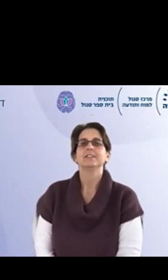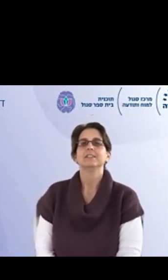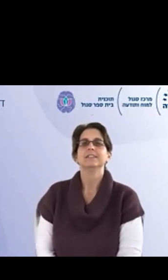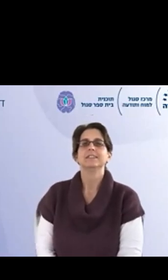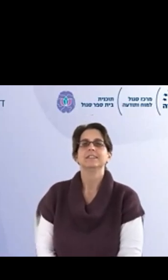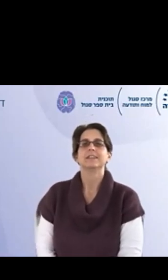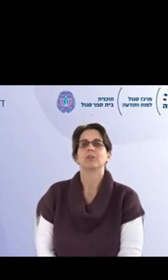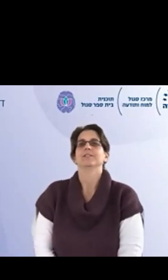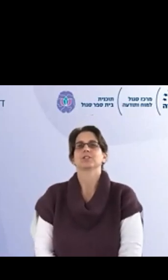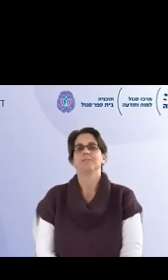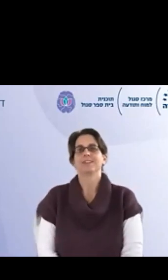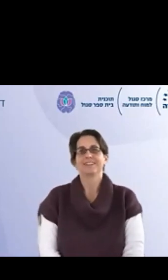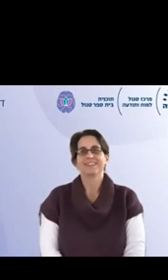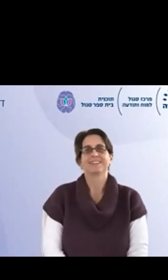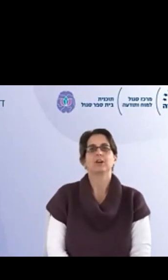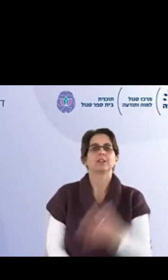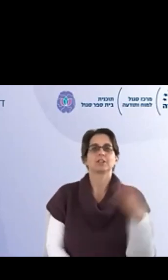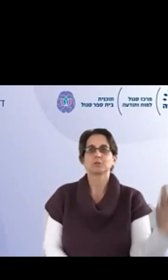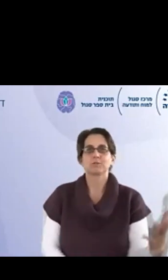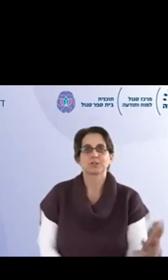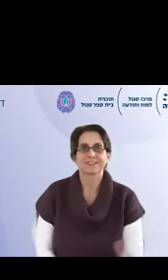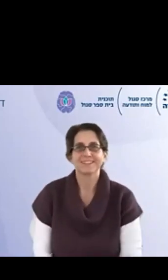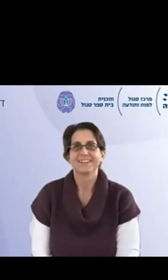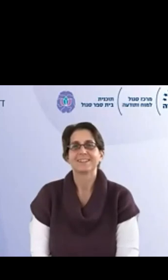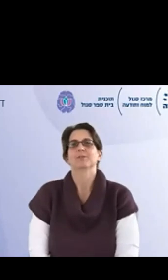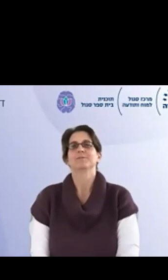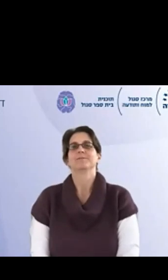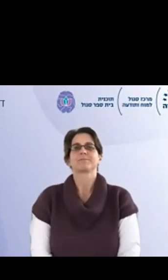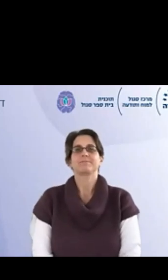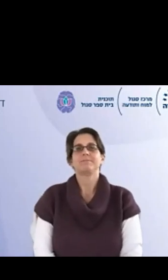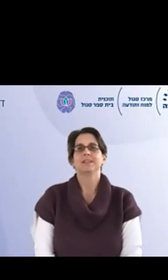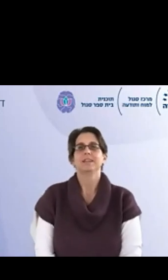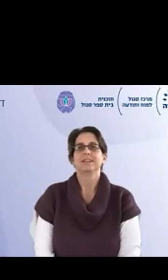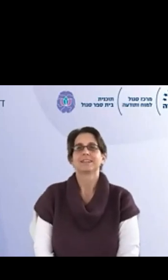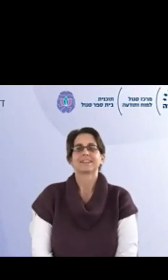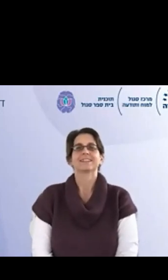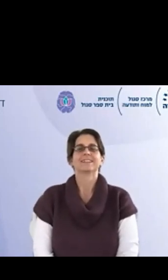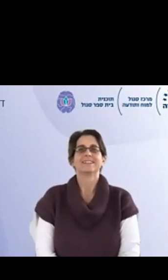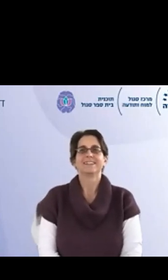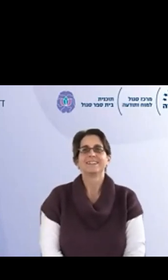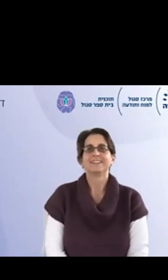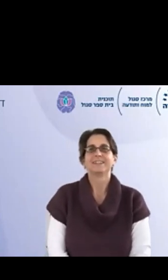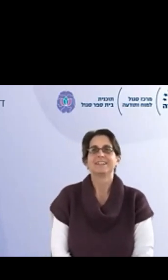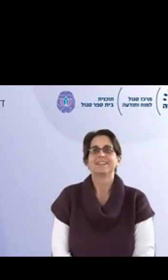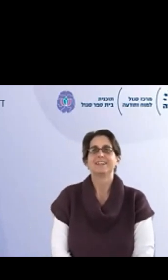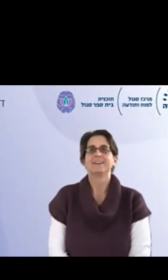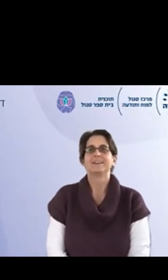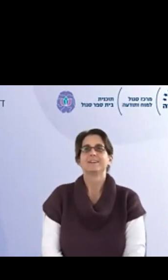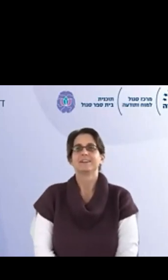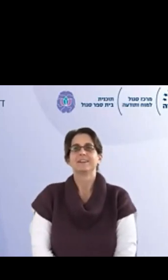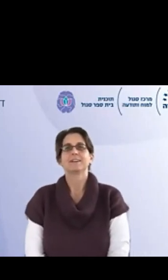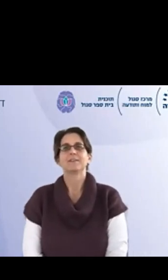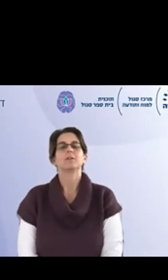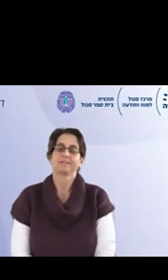רגע, עכשיו, לא, עכשיו התשובה לשטק, לא. כן, לא, אמרו לי שההוסט רק יכול לשחרר